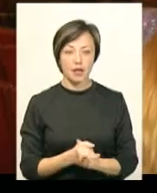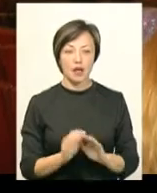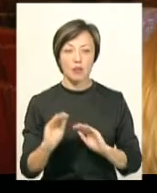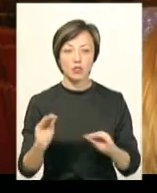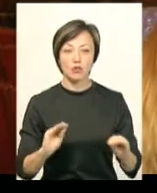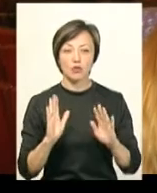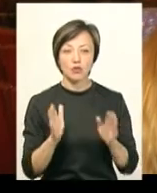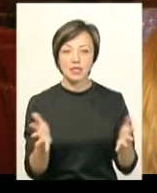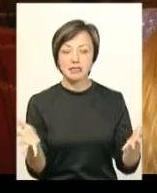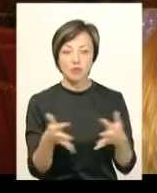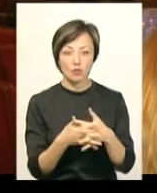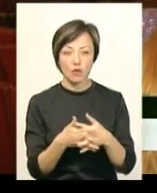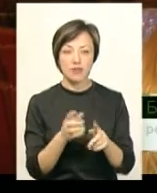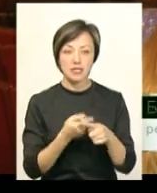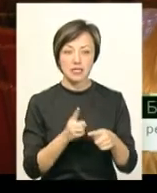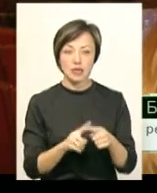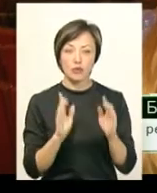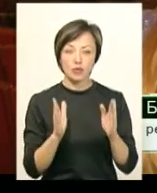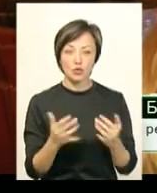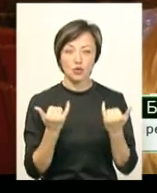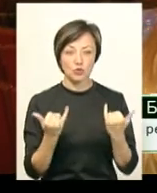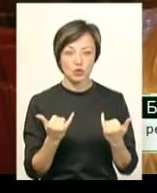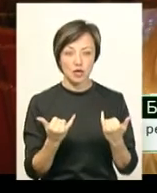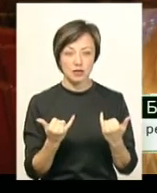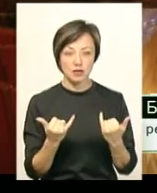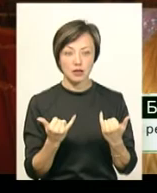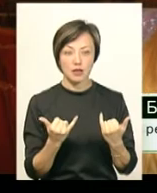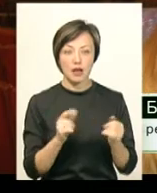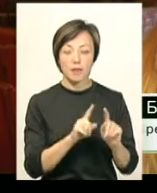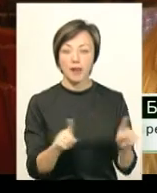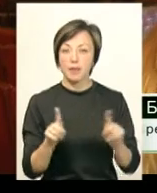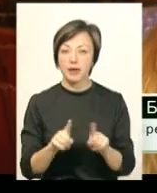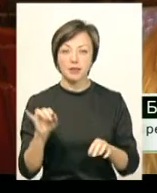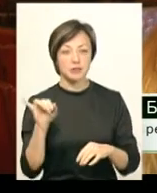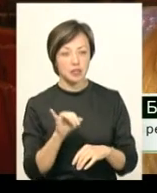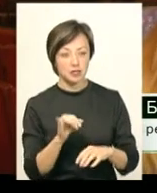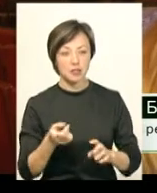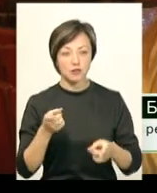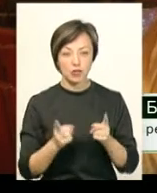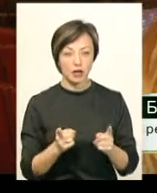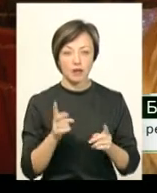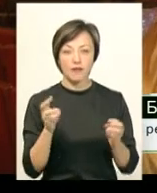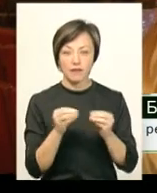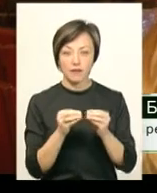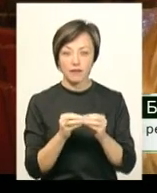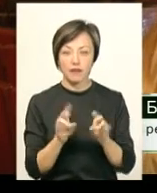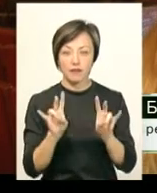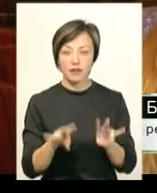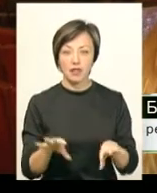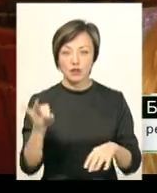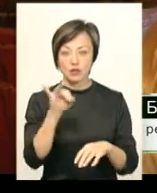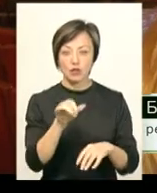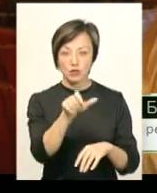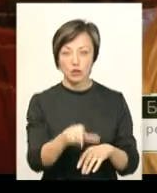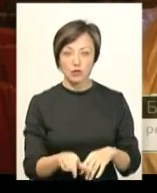зміксована, це буде і з сучасними елементами, і, звичайно, не відходячи від історичної постаті та